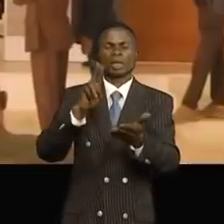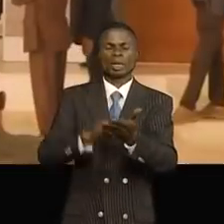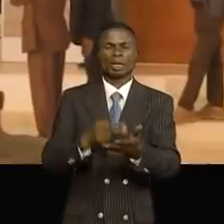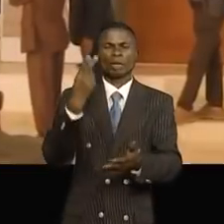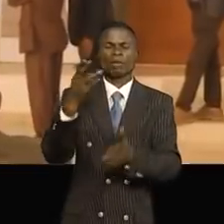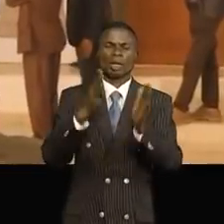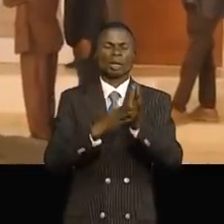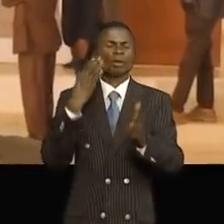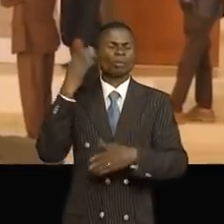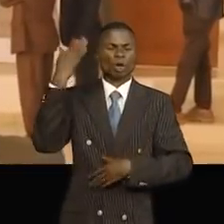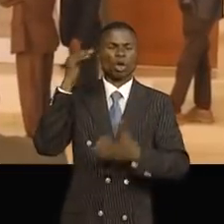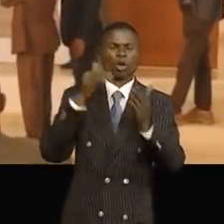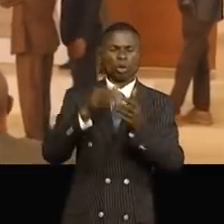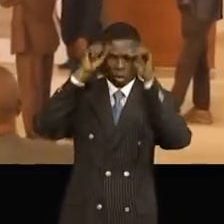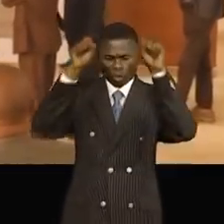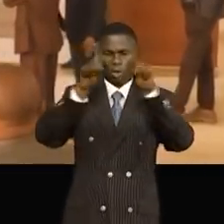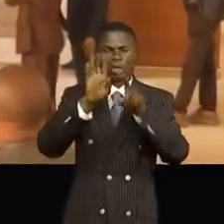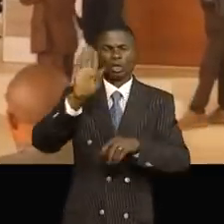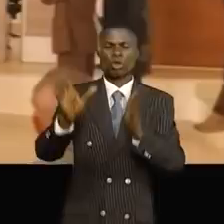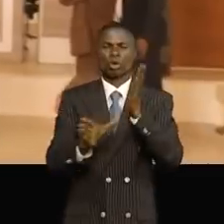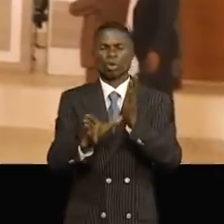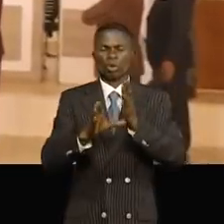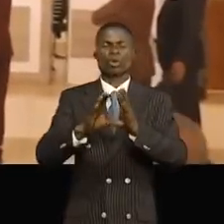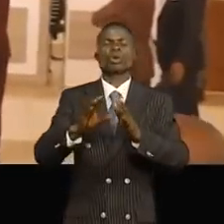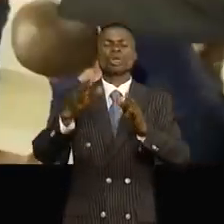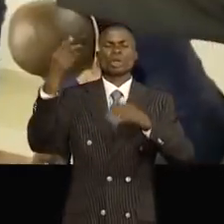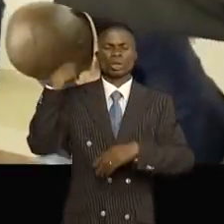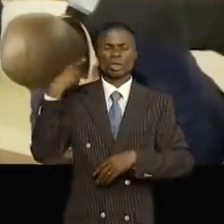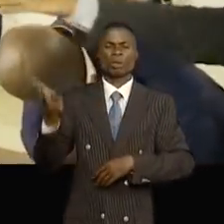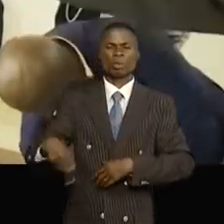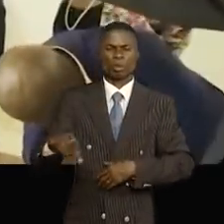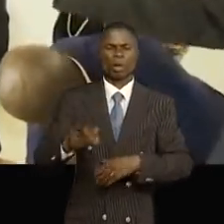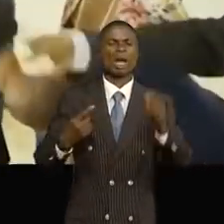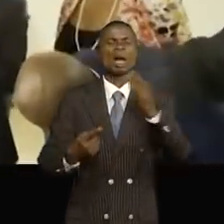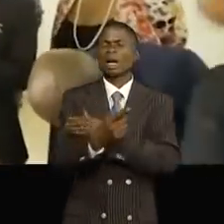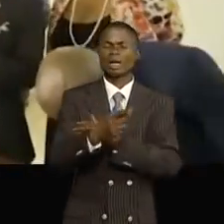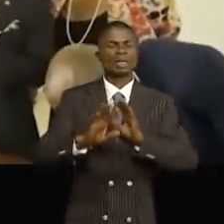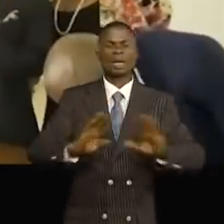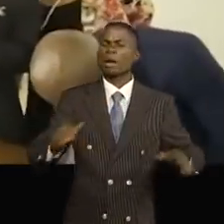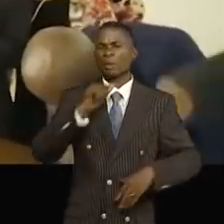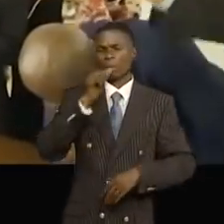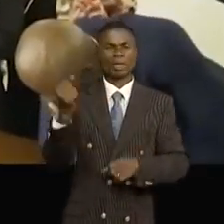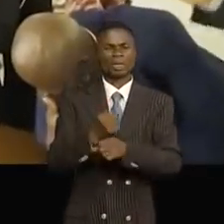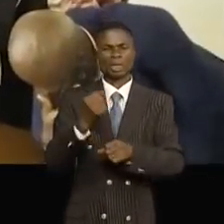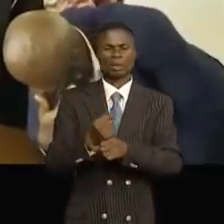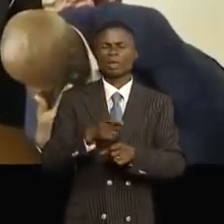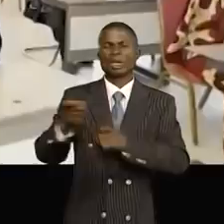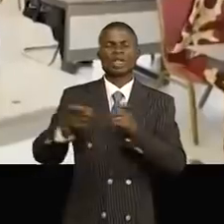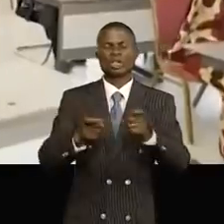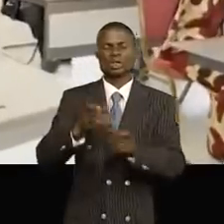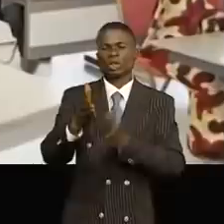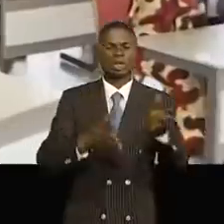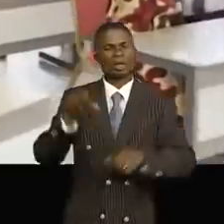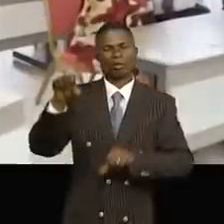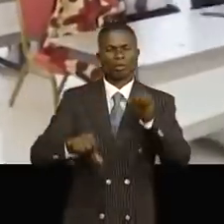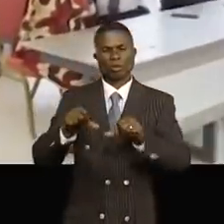contre le président et le vice-président de cet organe délibérant, accusé notamment d'incompétence et de mégestion. Après